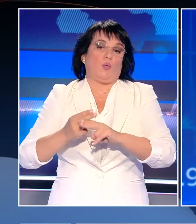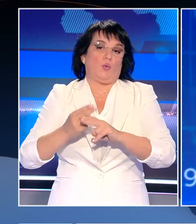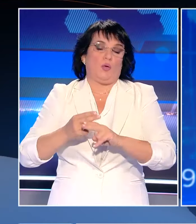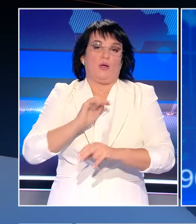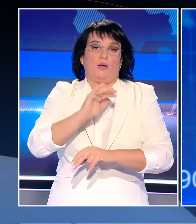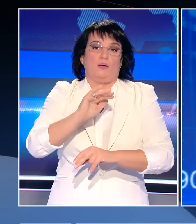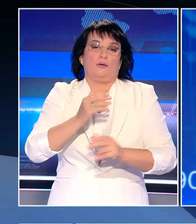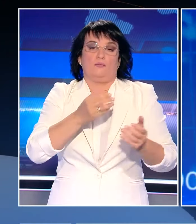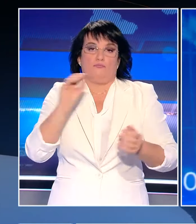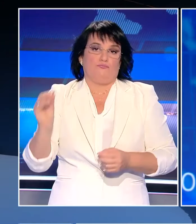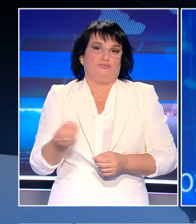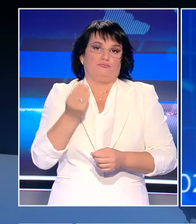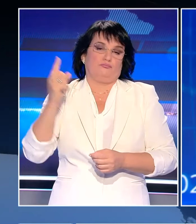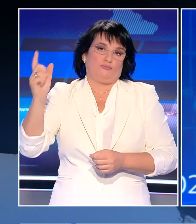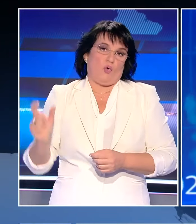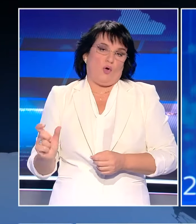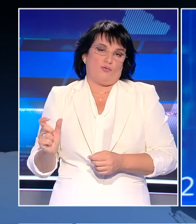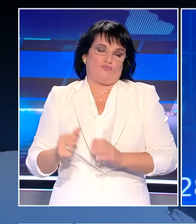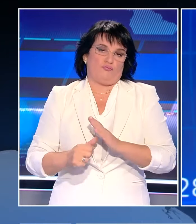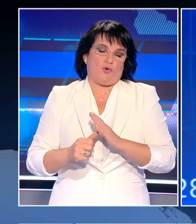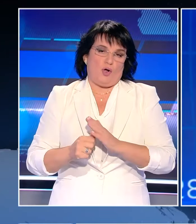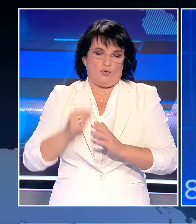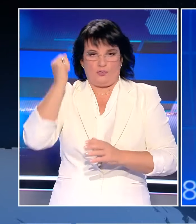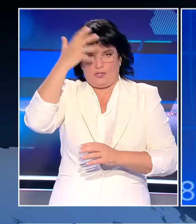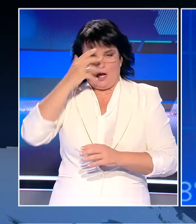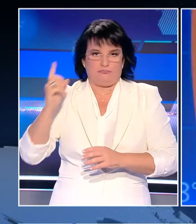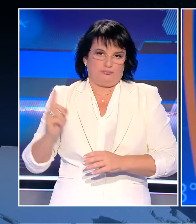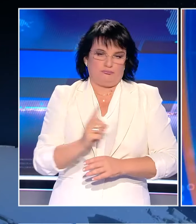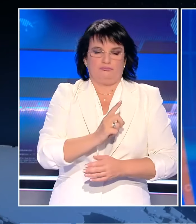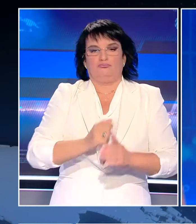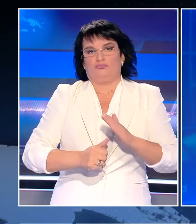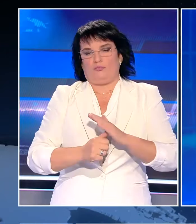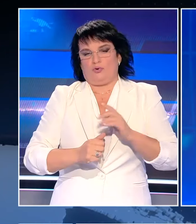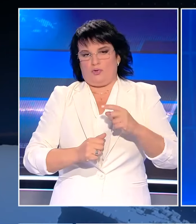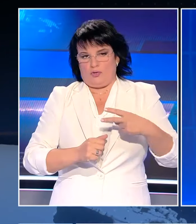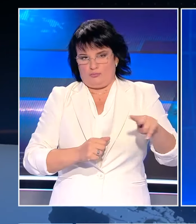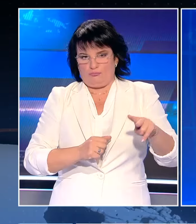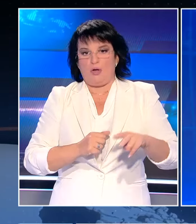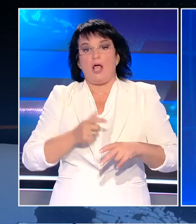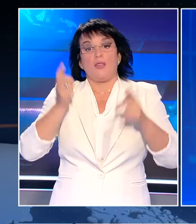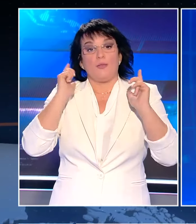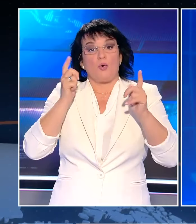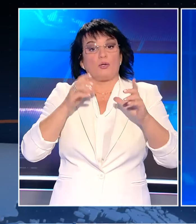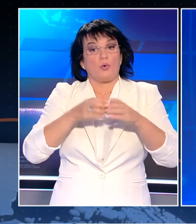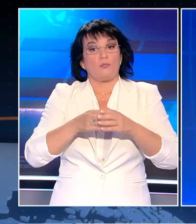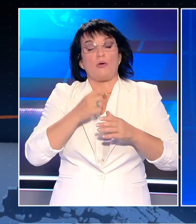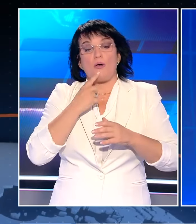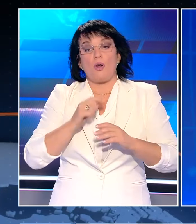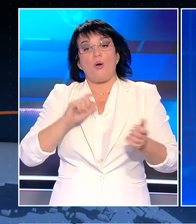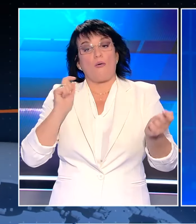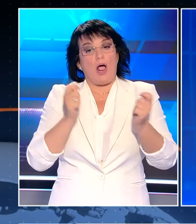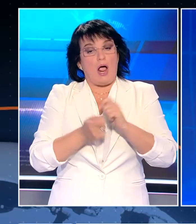καλέσει τον νεοεκλεγέντα Τραμπ σε συνάντηση στο Λευκό Ήκο, με τους δημοκρατικούς να μιλούν ήδη για αναγκαιότητα ειρηνικής